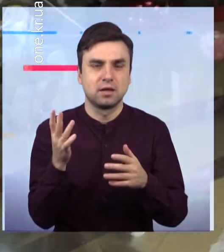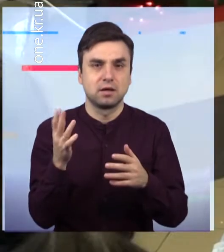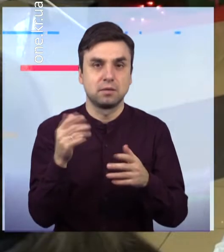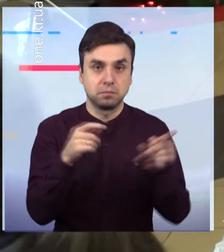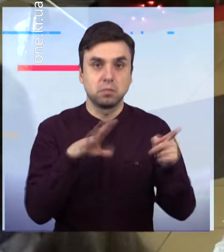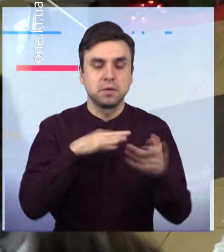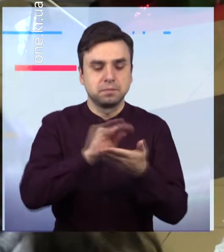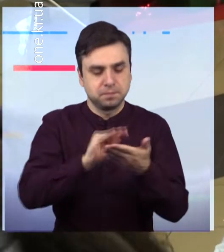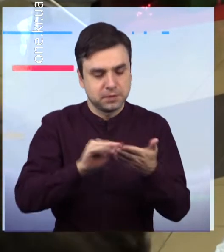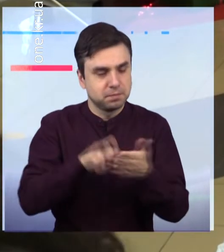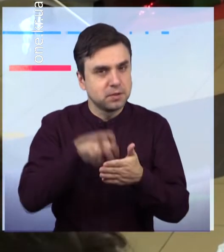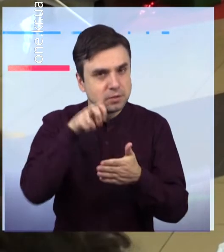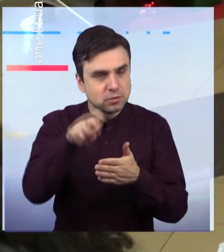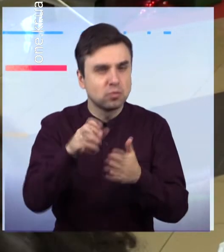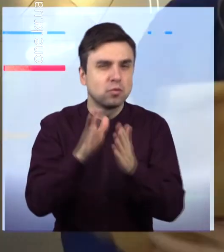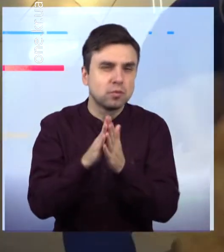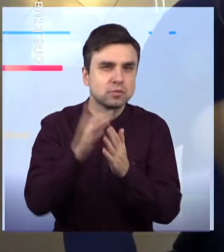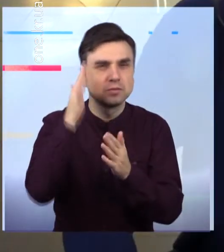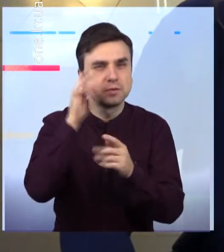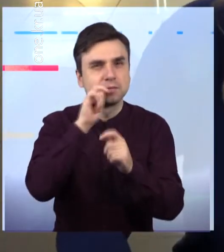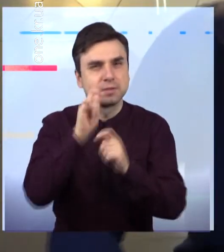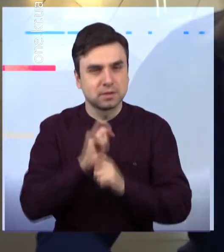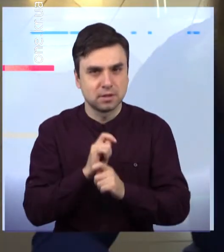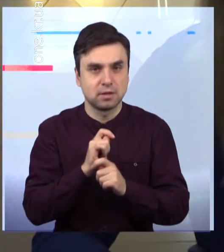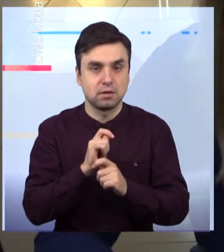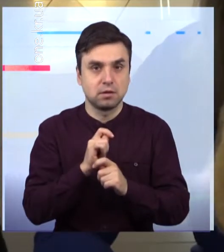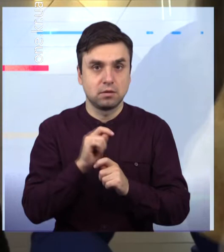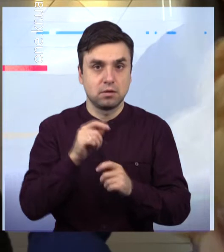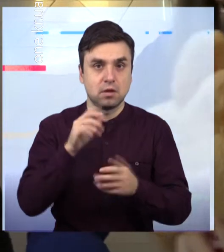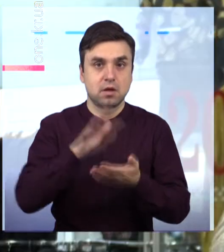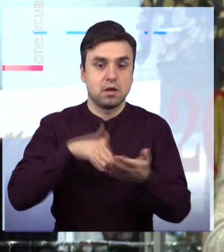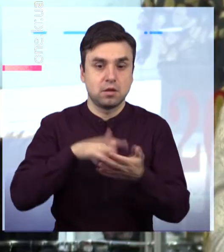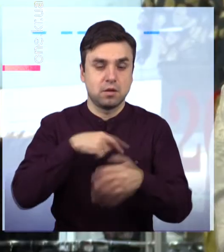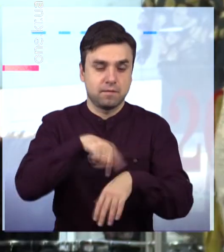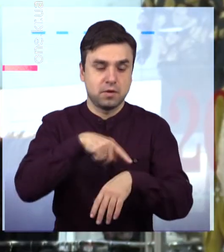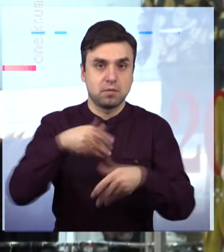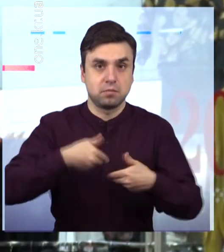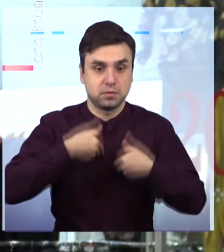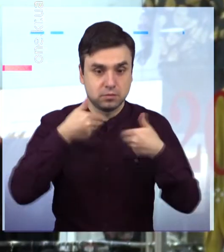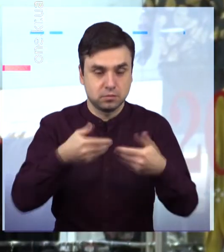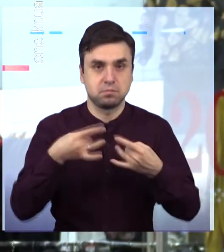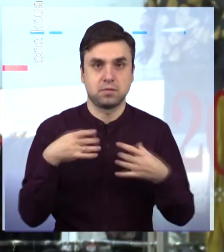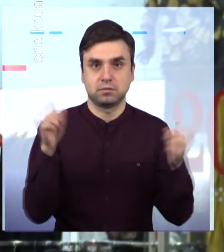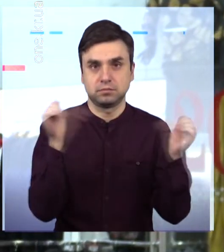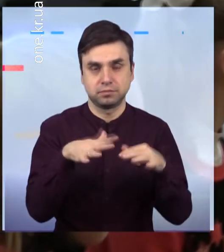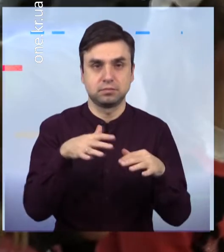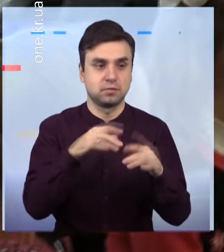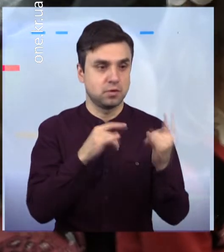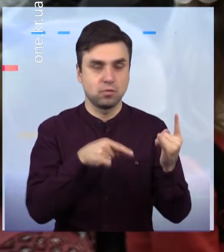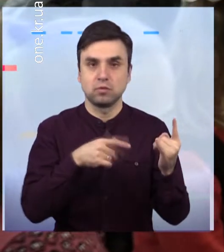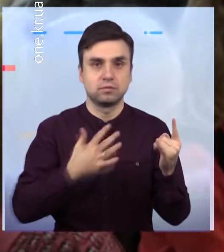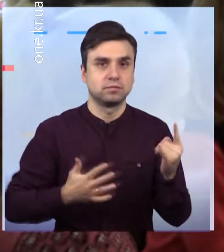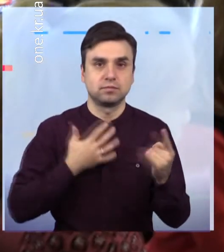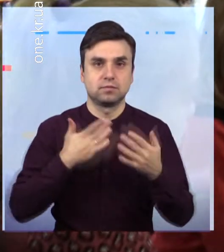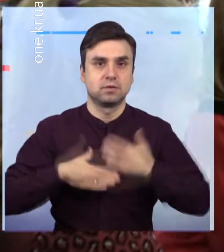рада Подякую Всесвіту Саме так волонтерки і назвали свій благодійний фонд Бо впевнені, чим більше добра робиш, тим